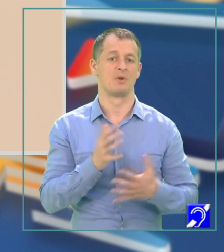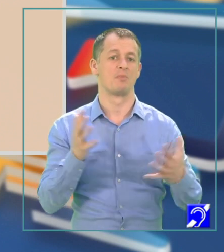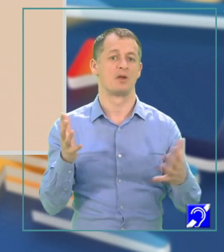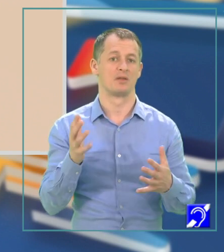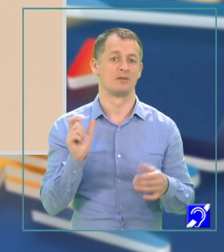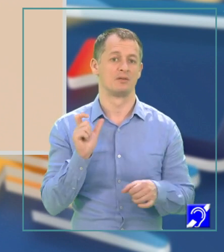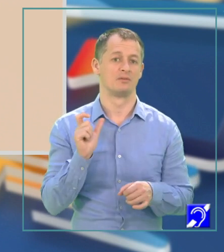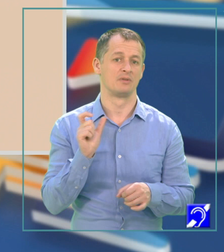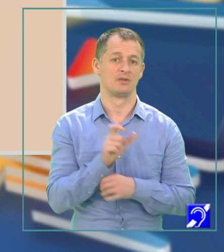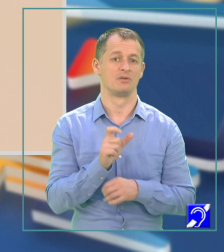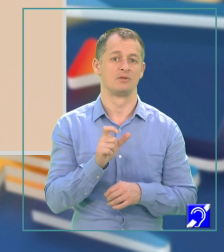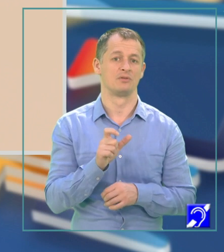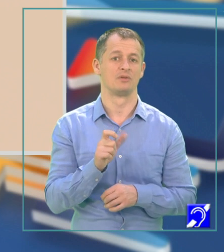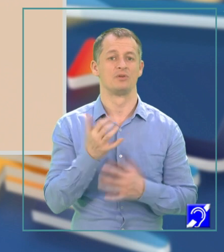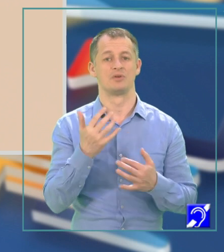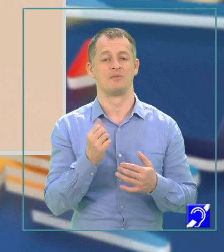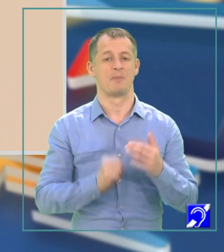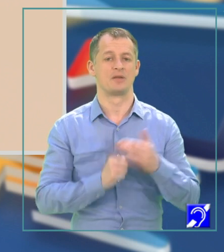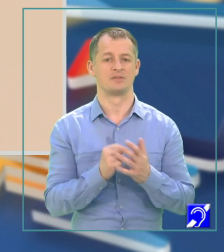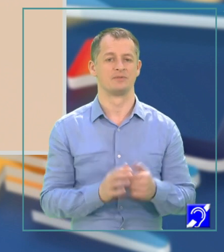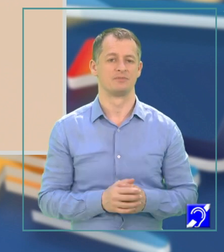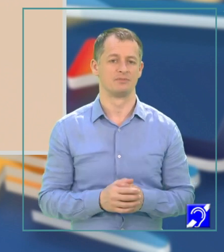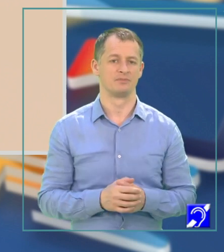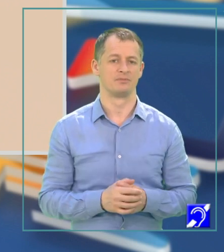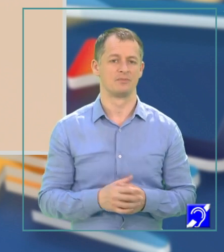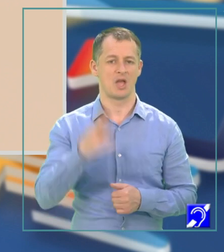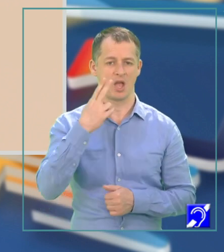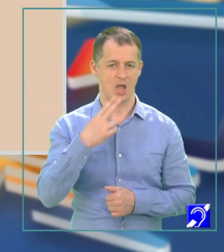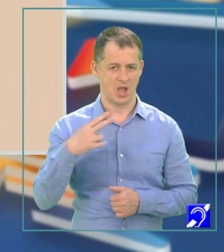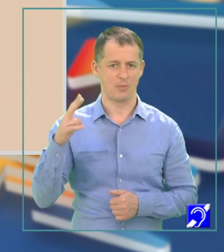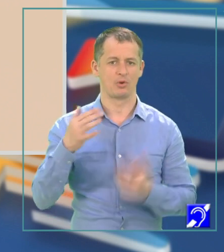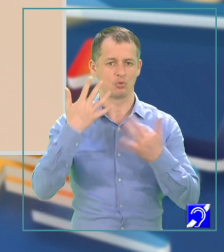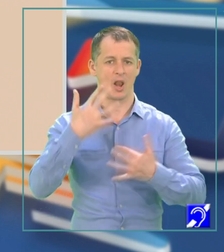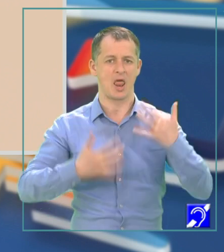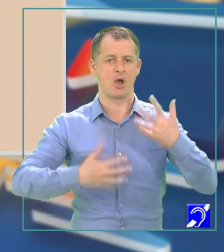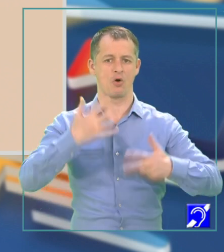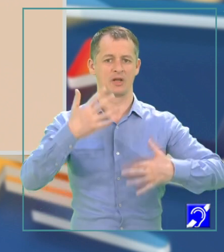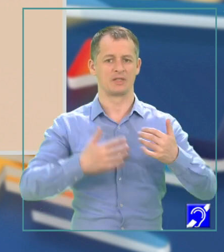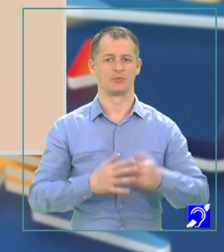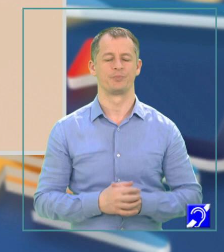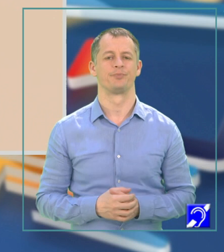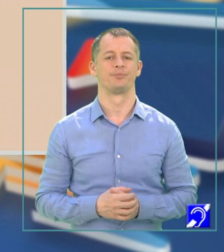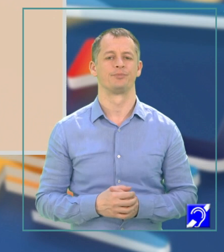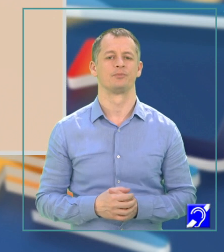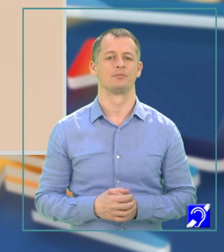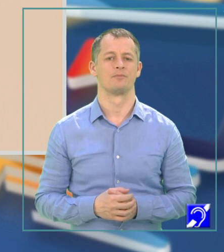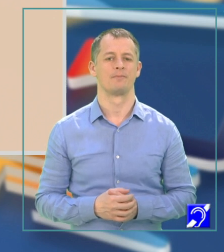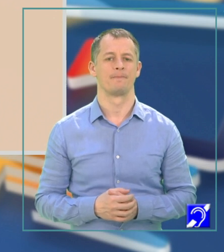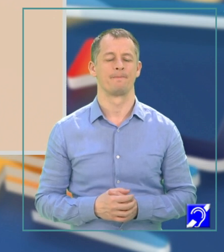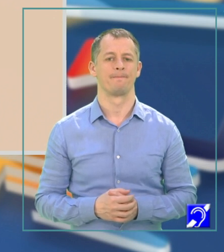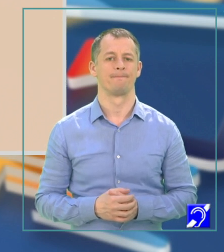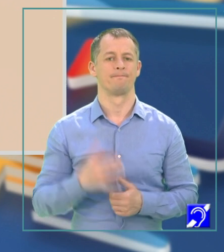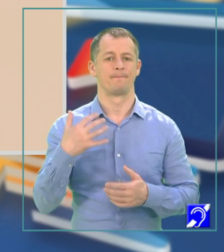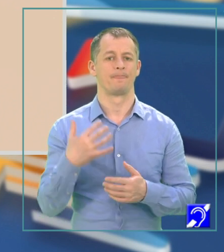max și s-a reținut. Am continuat algoritmul, am reținut în cifra valoarea 4,